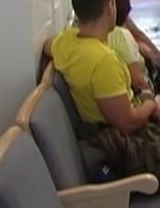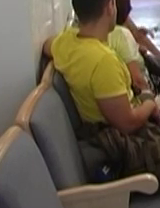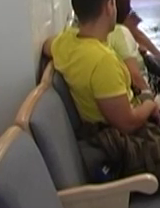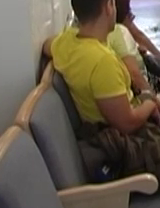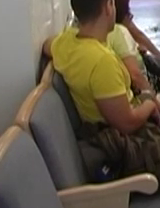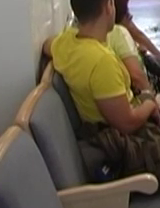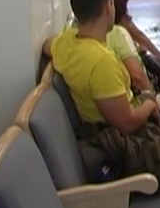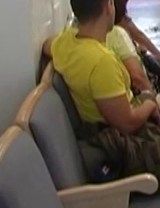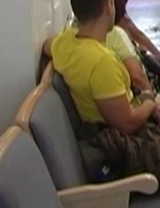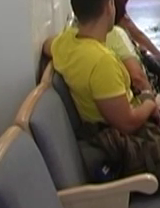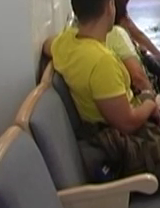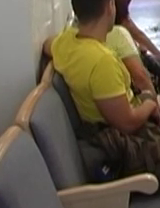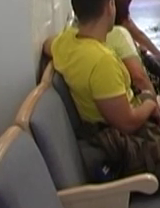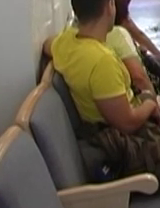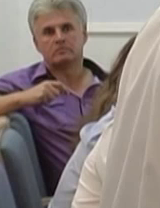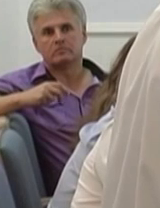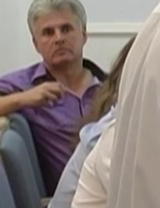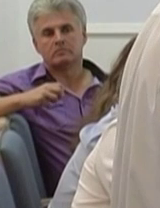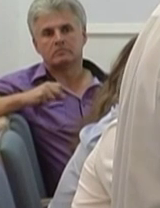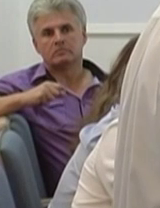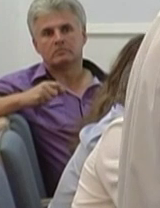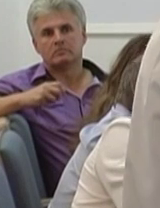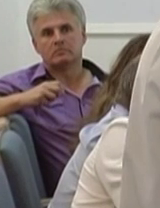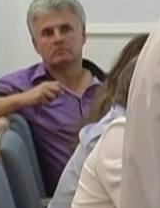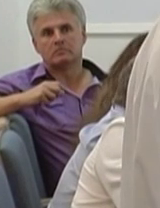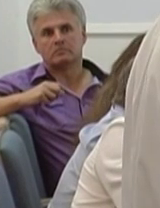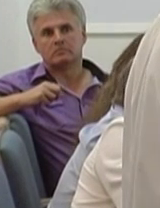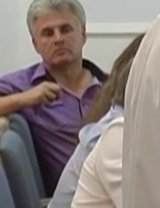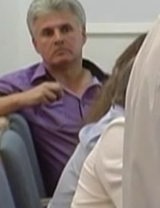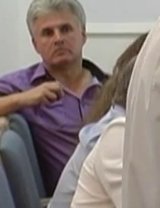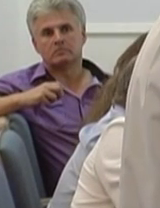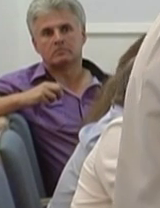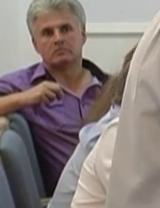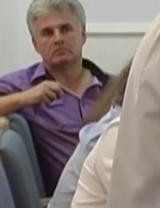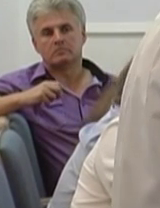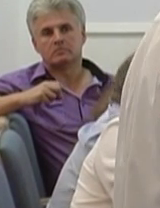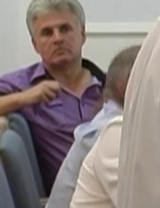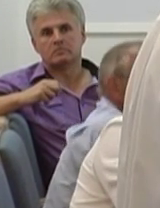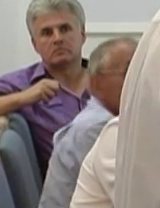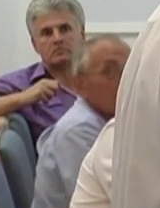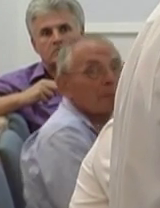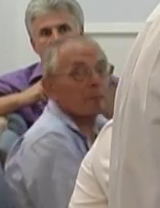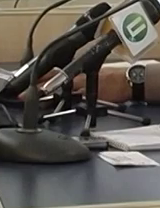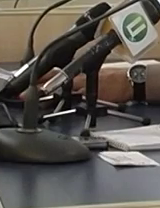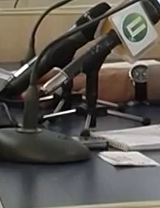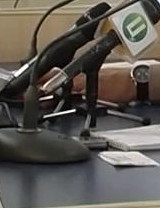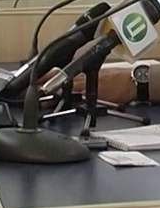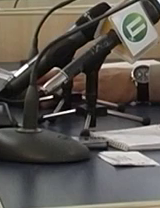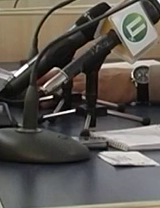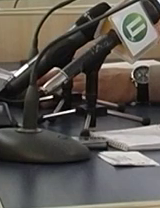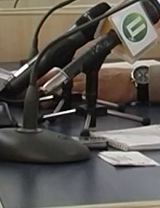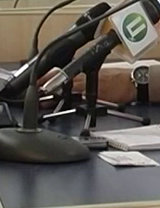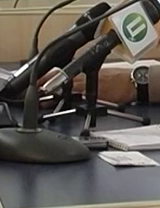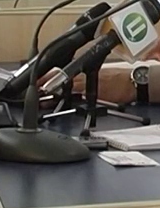Люструвати не можна помилувати Хмельницька громада вимагає очищення влади Це головне послання очільнику області, який тримав звіт на